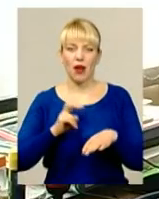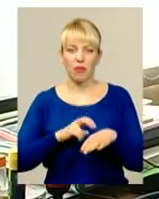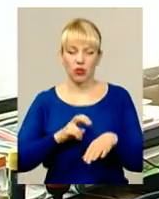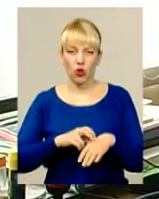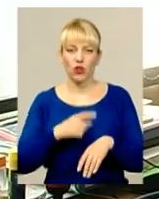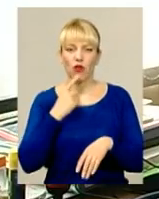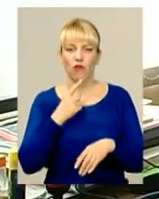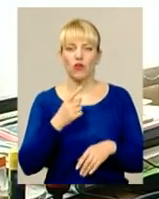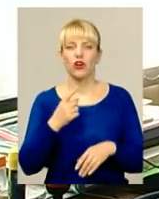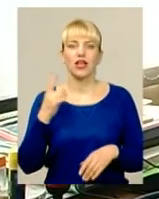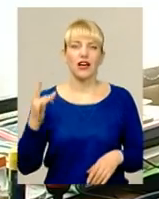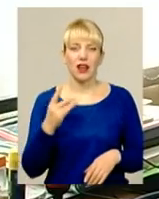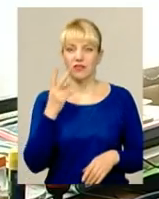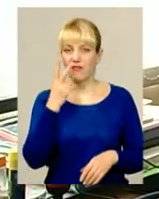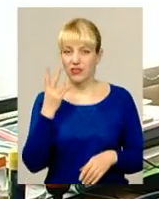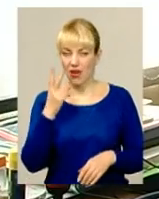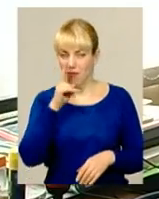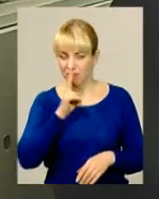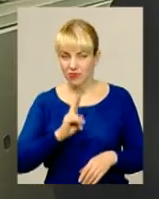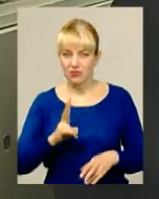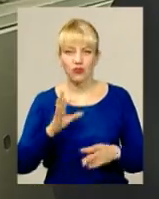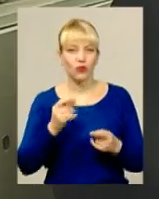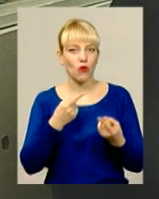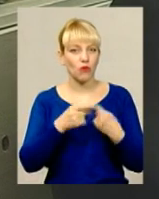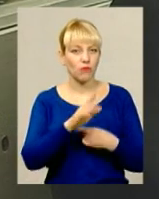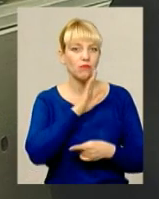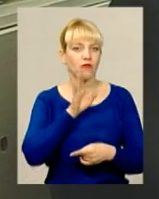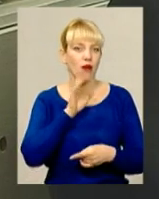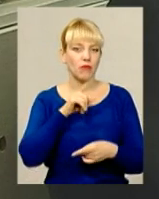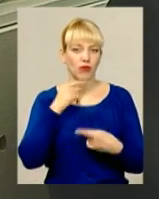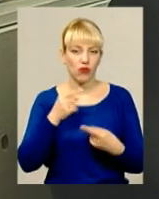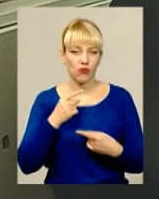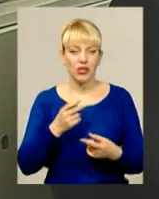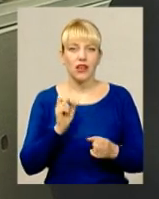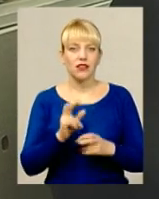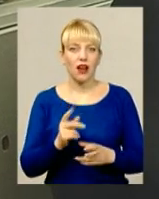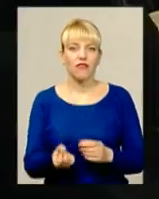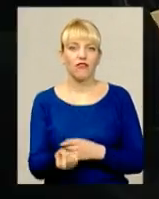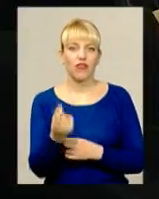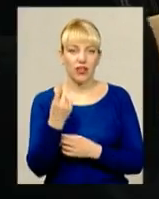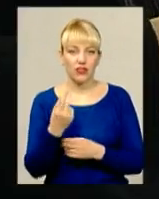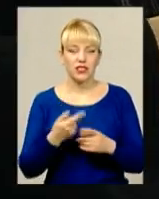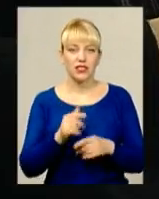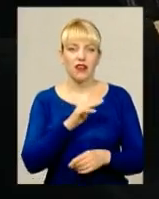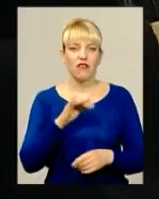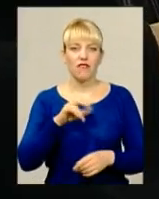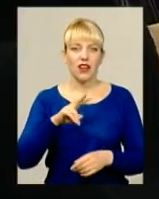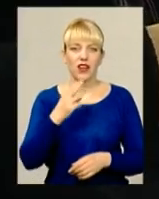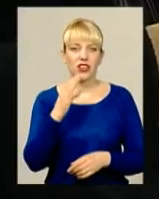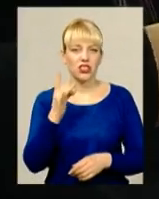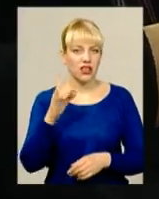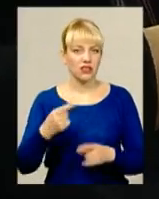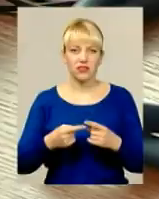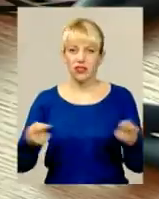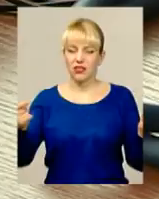раз на два місяці. Щоправда, це не збігаються з інформацією матері Миколи. Та ще й виявилося, фельдшери амбулаторії у питаннях реабілітації